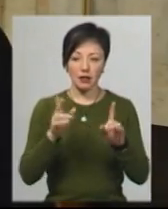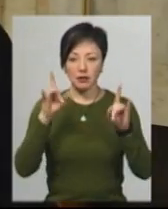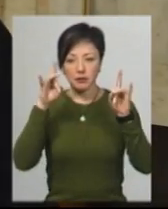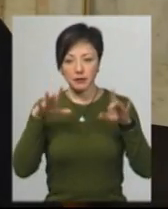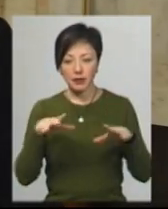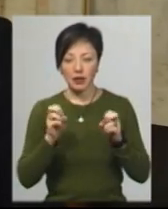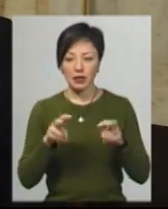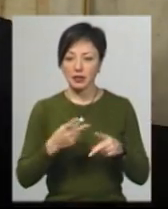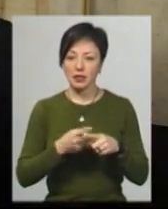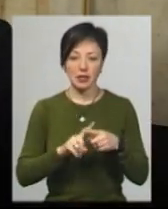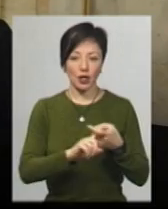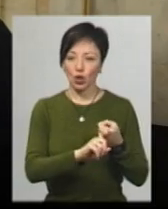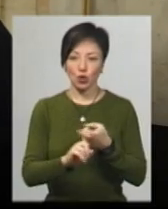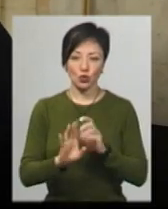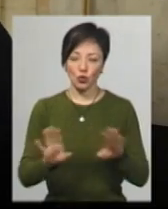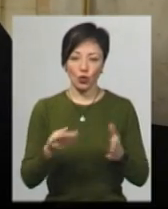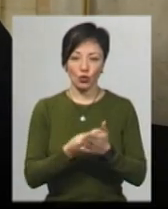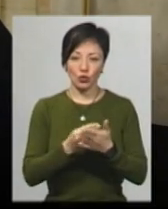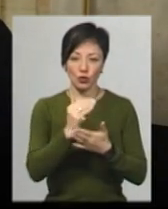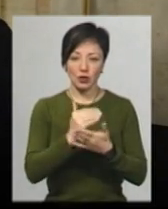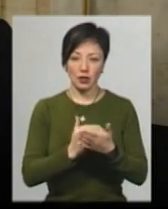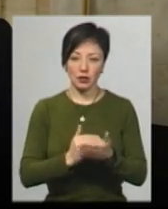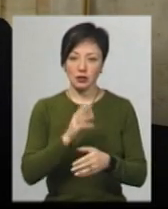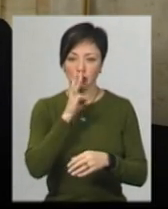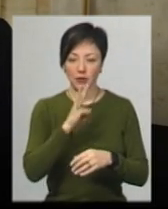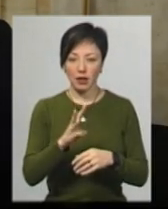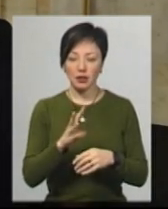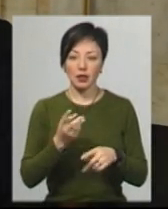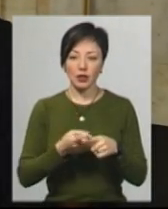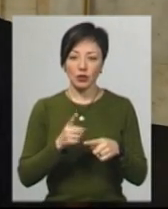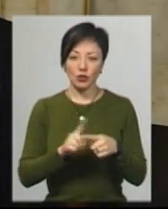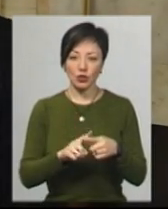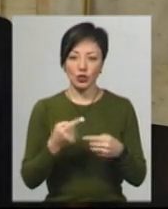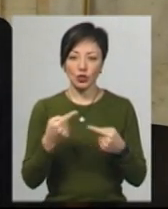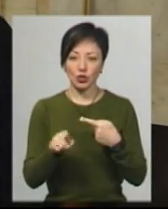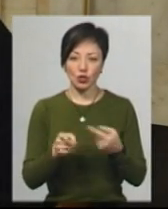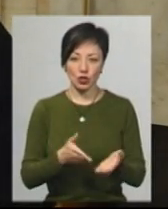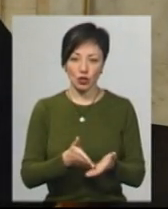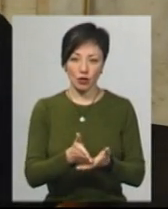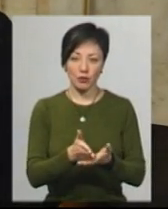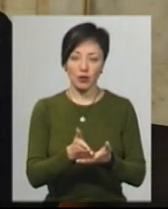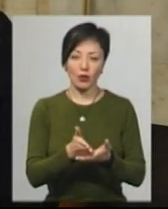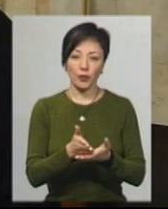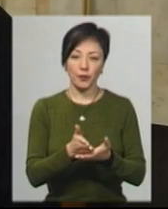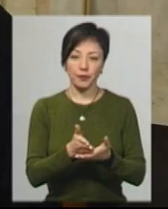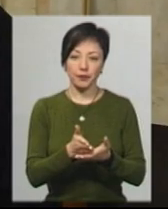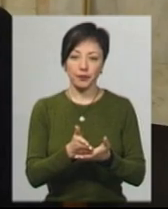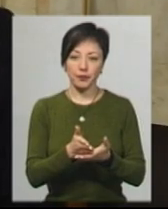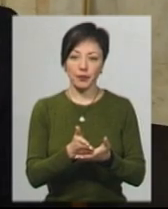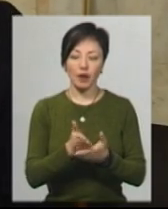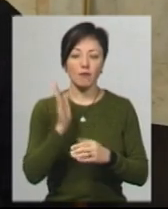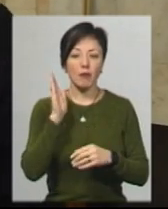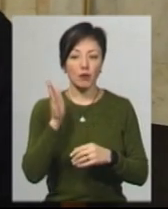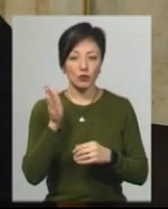ризики, але це не стосується кошторисної зробітної плати. Тому тут пішли зовсім іншим чином, що в